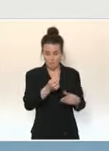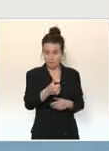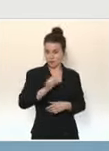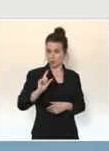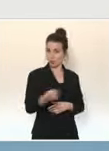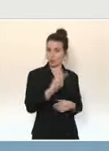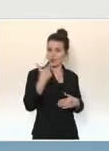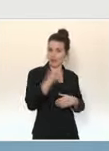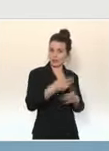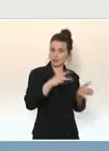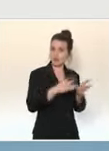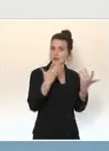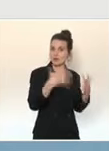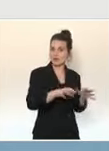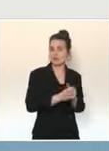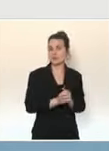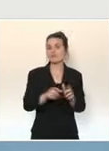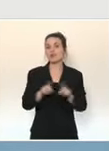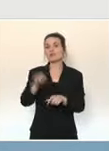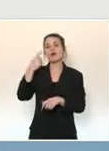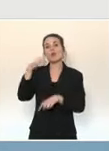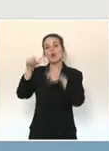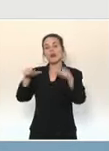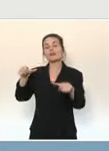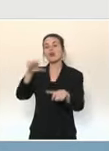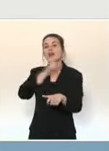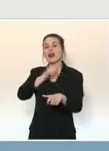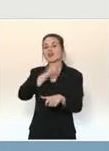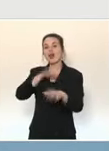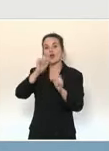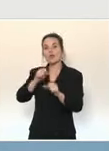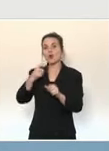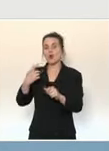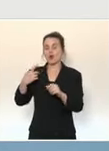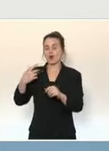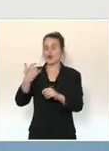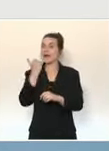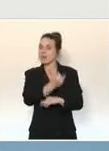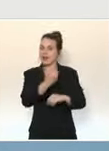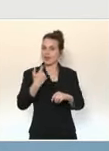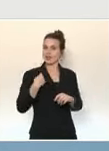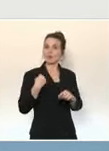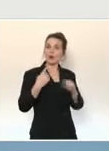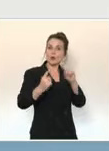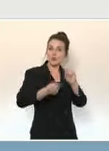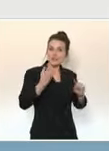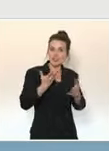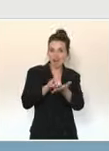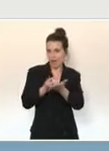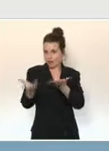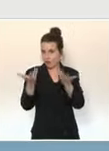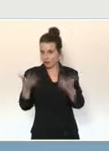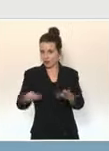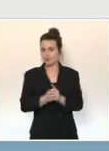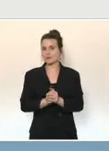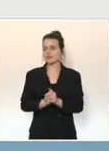dédié aux personnes âgées leur a été envoyé par SMS ou par courrier. Troisième question, où en est la vaccination des soignants ?